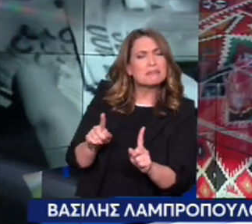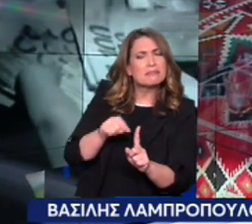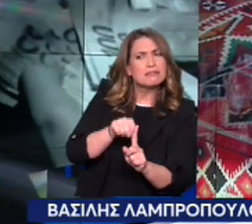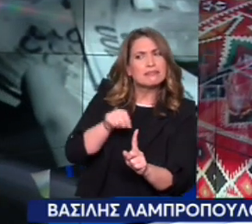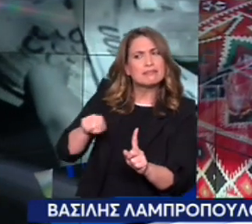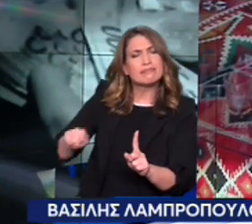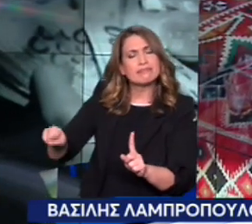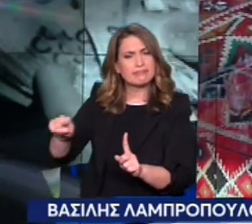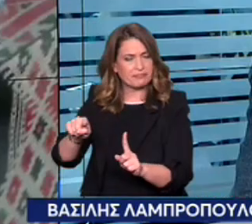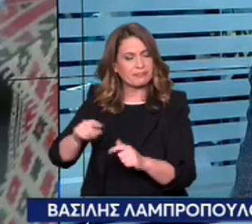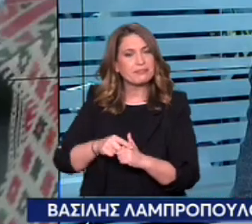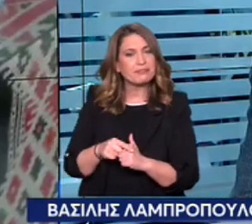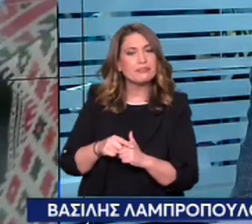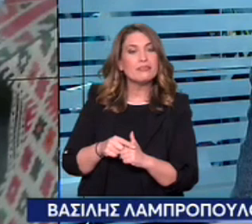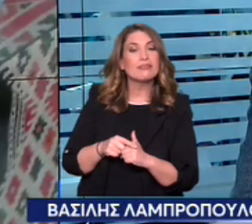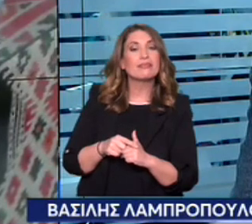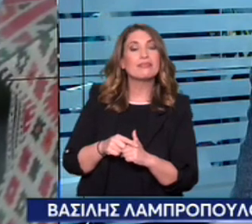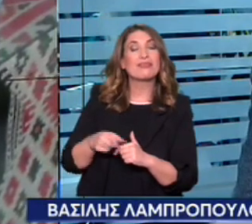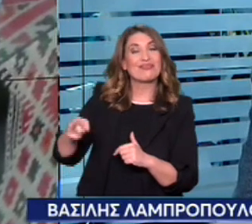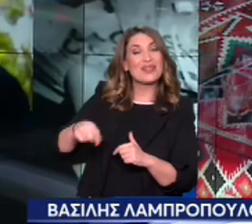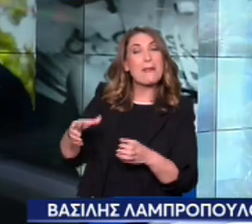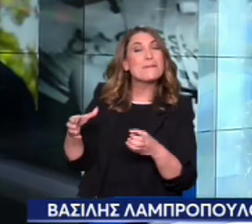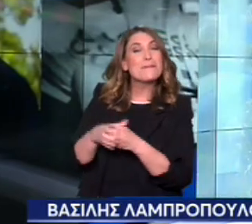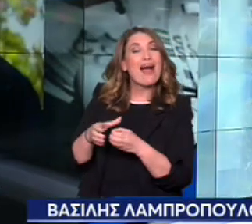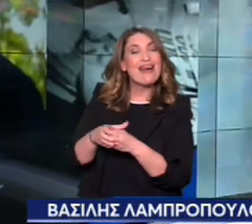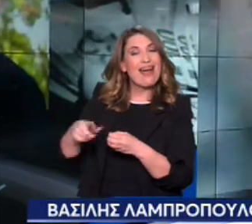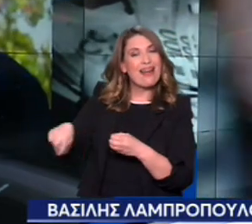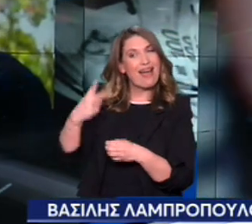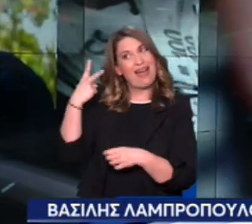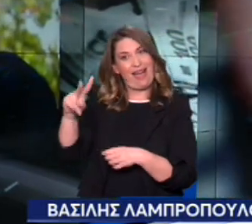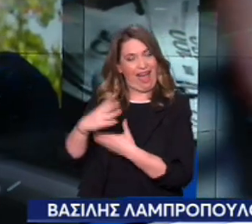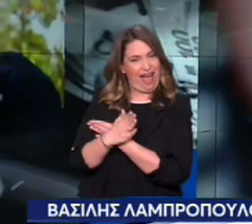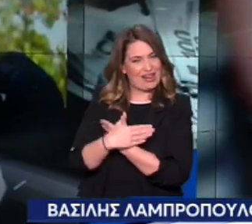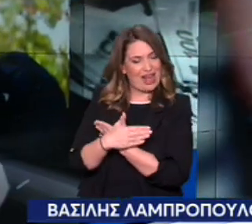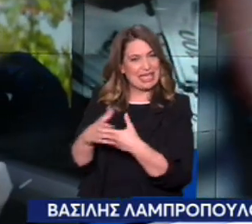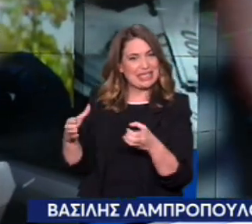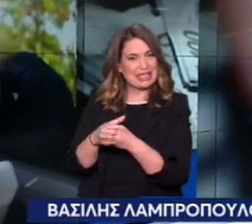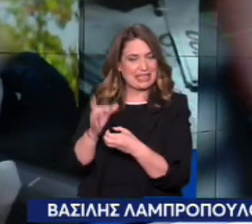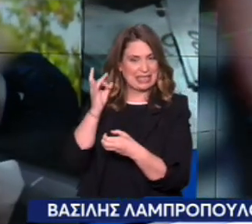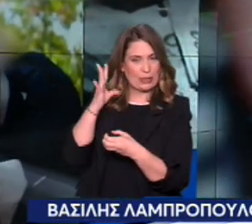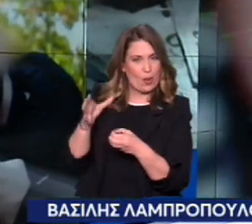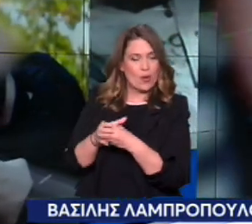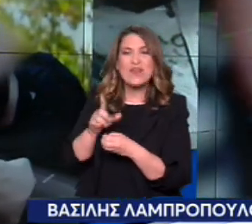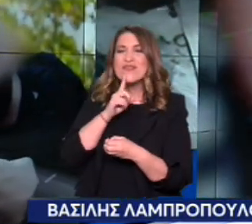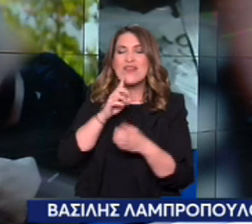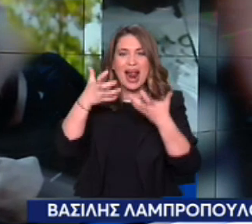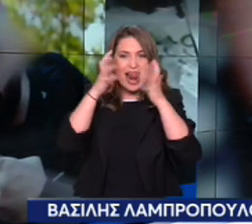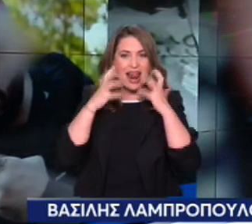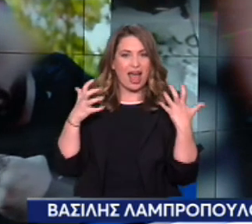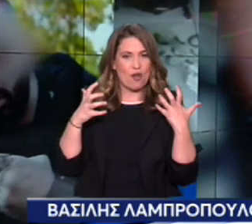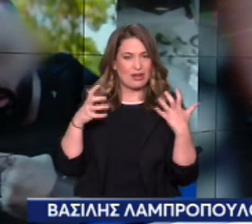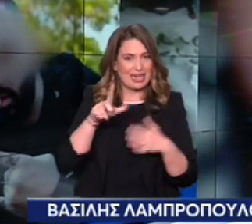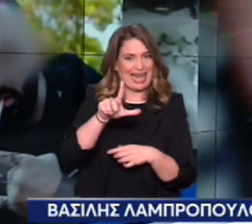παρέα η οποία προχώρησε σε αυτούς τους πυροβολισμούς η παρέα των Αλβανών που όπως είπαμε έχει το συγκεκριμένο όνομα, έχει πάρει το όνομά της